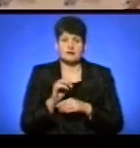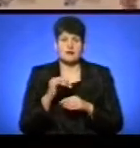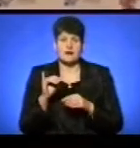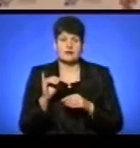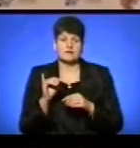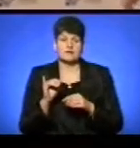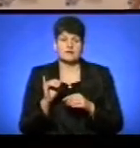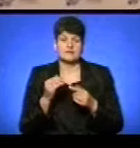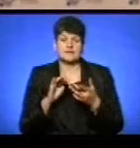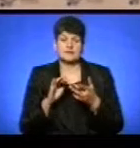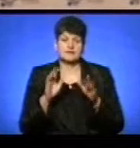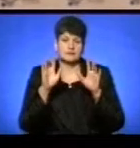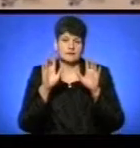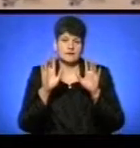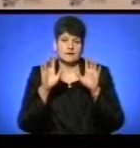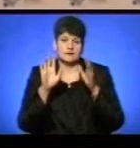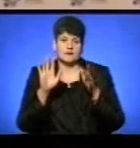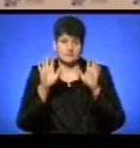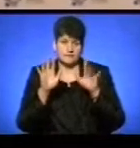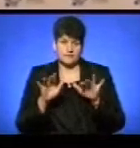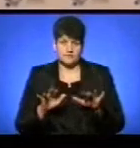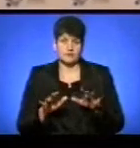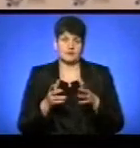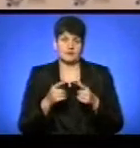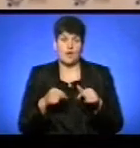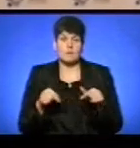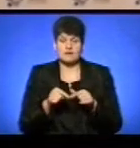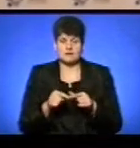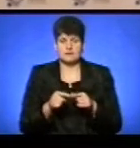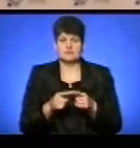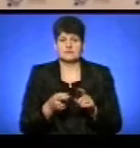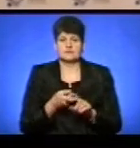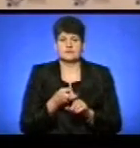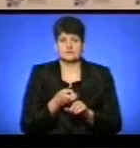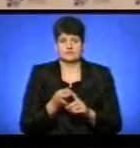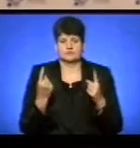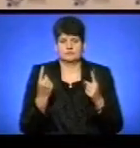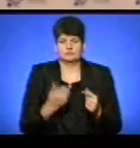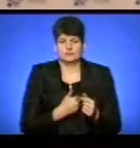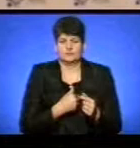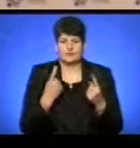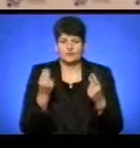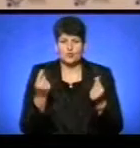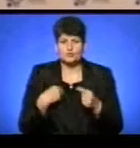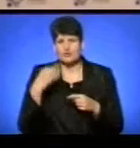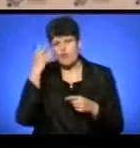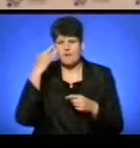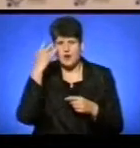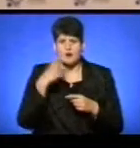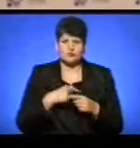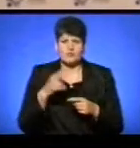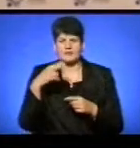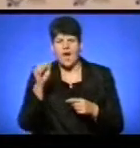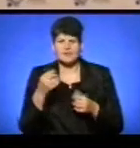Насправді собі уявляють відразу шалену зарплату, відразу собі уявляють шалені престижі, дачі,